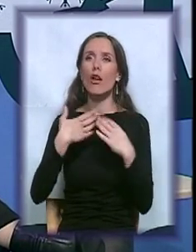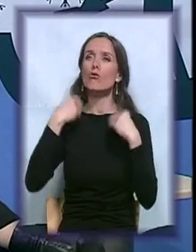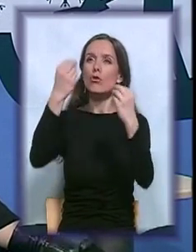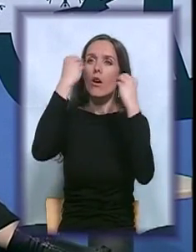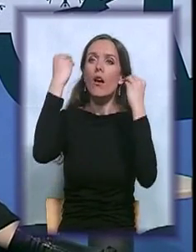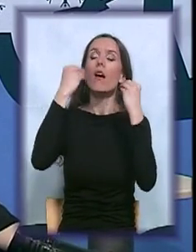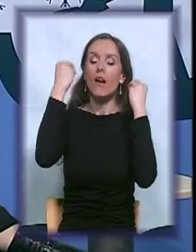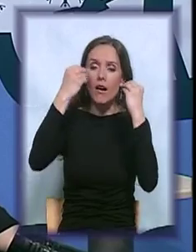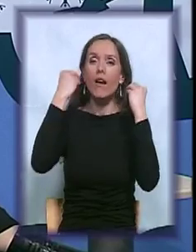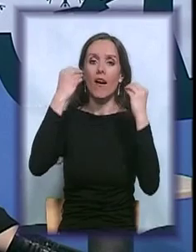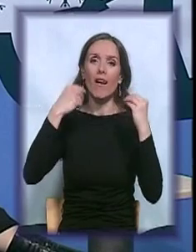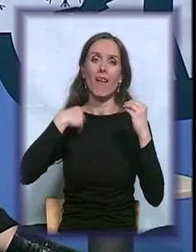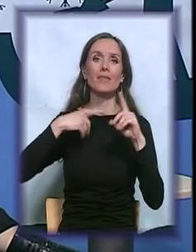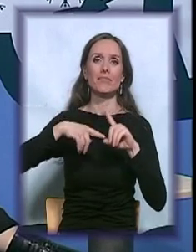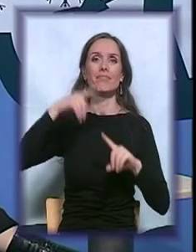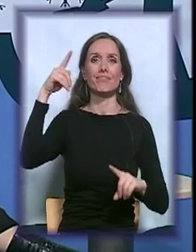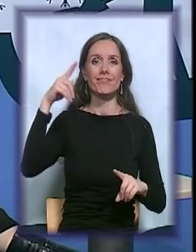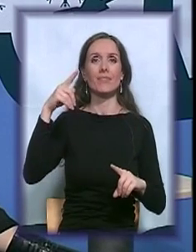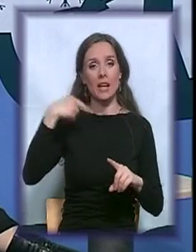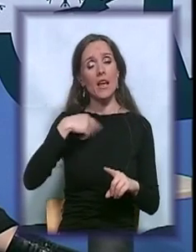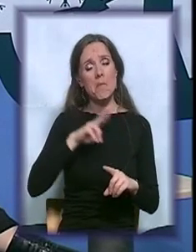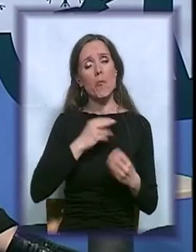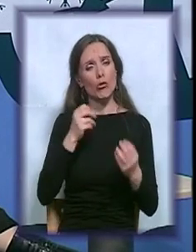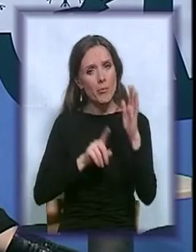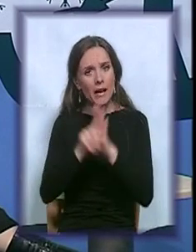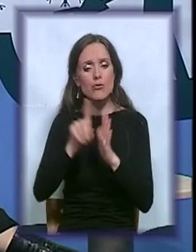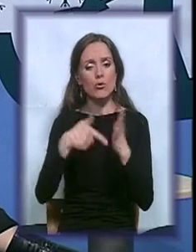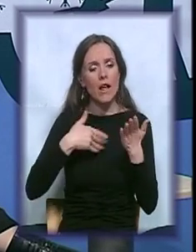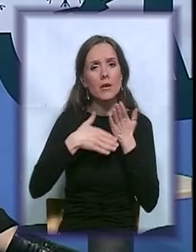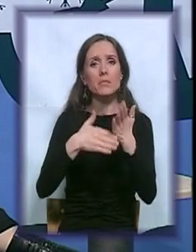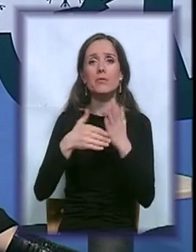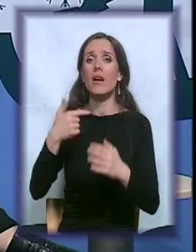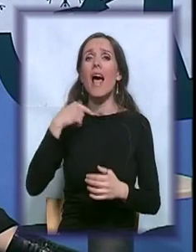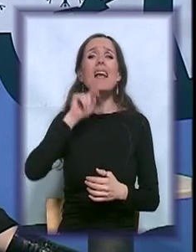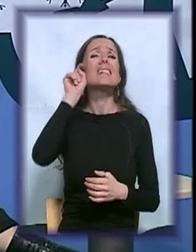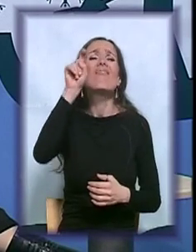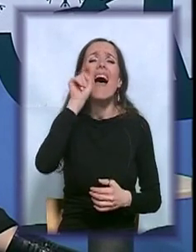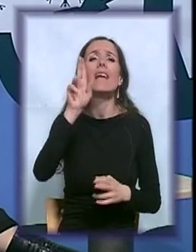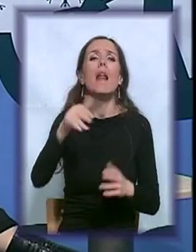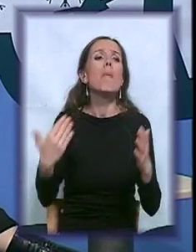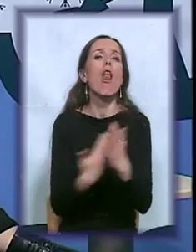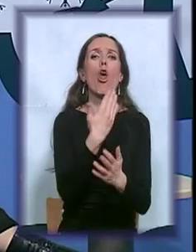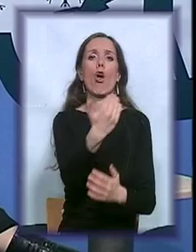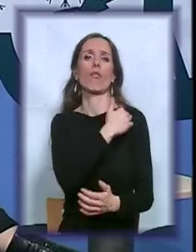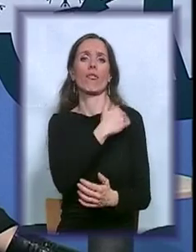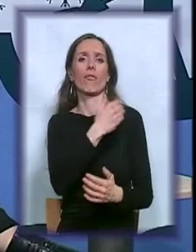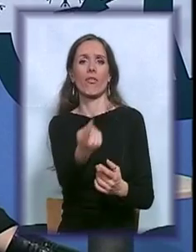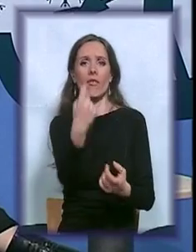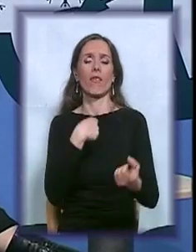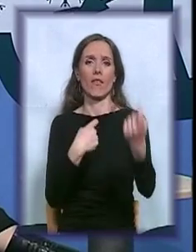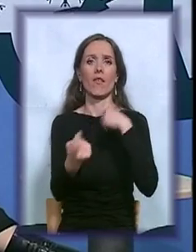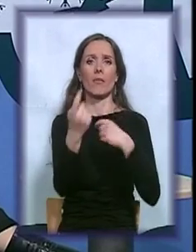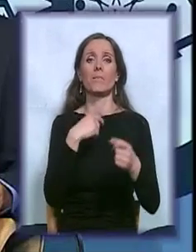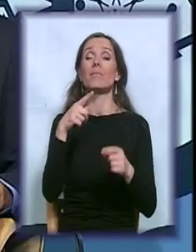i upravo dobre rezultate pomažemo. A svaki dan sam se javljaju neko od novih pacijenta. A znaš ti su